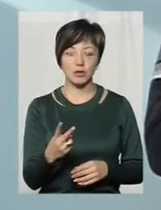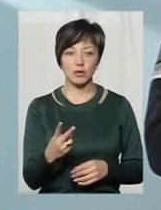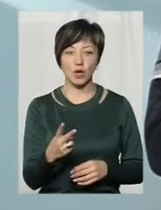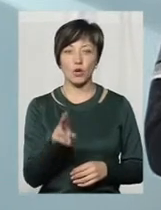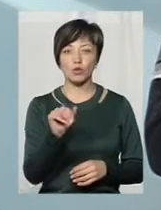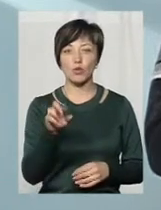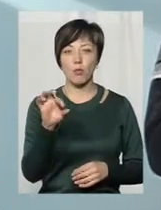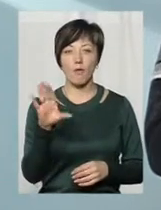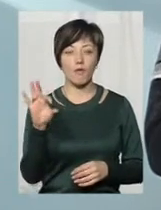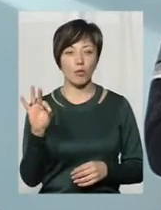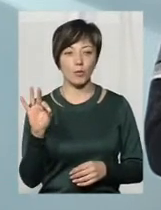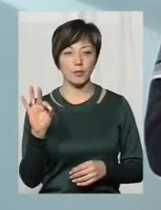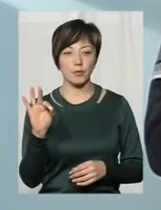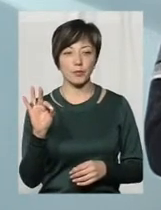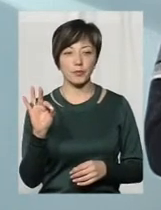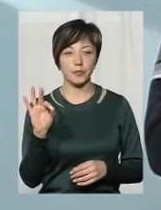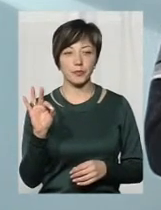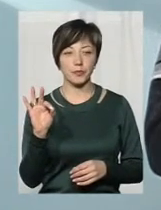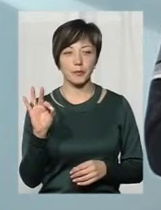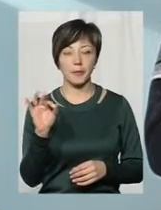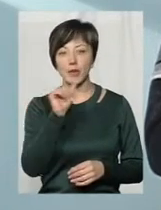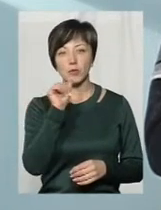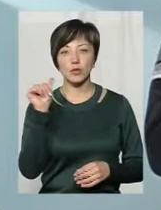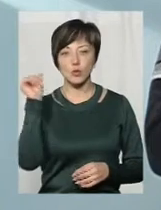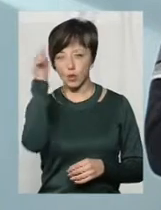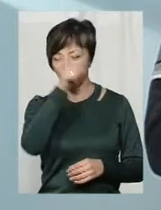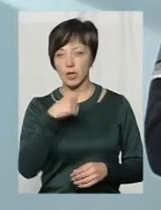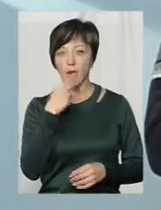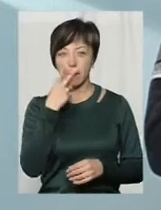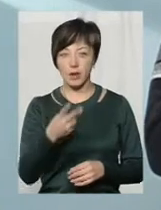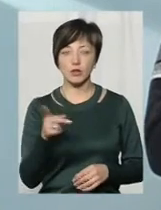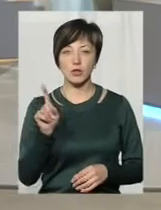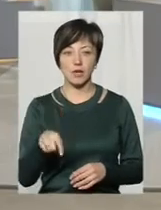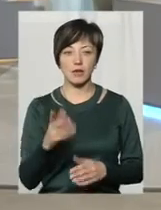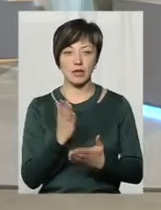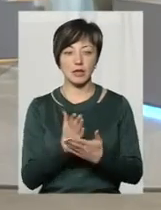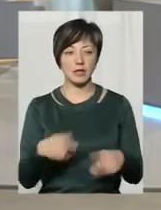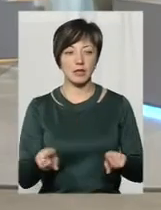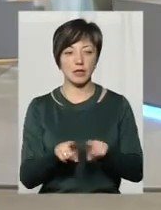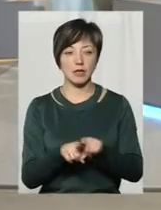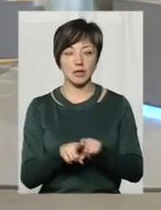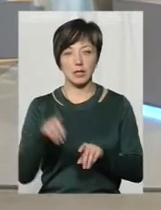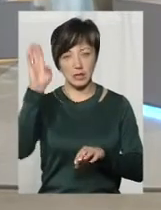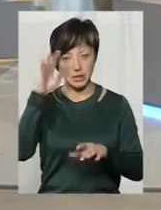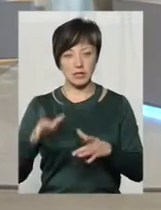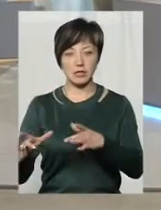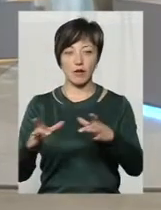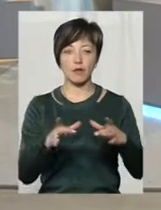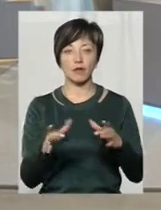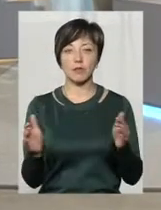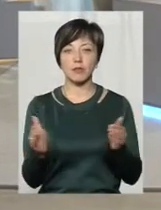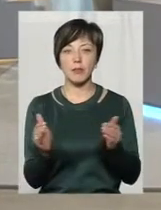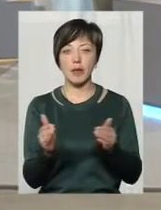Дубово. В минулі роки я бачив, навіть ось тут є такий ставочок невеличкий